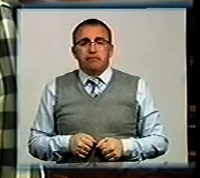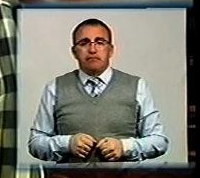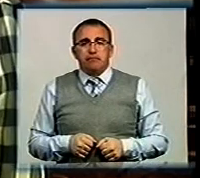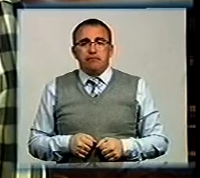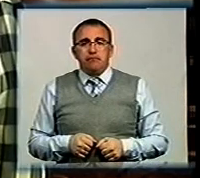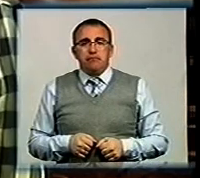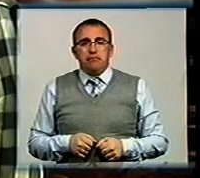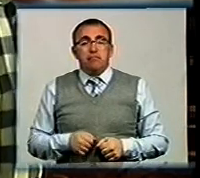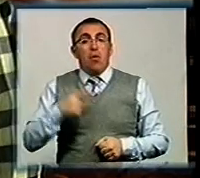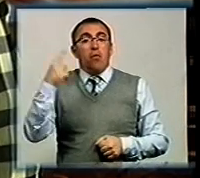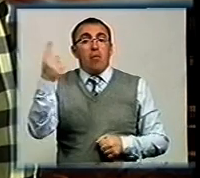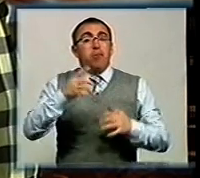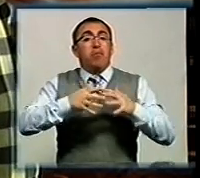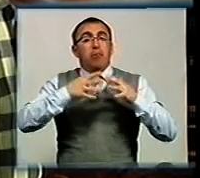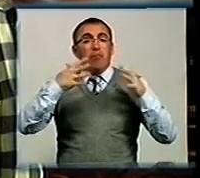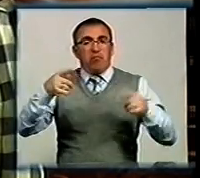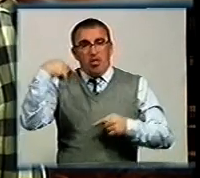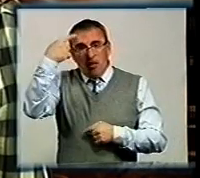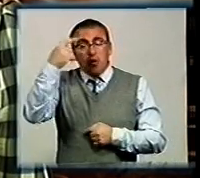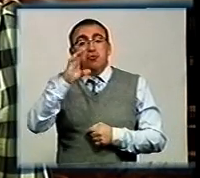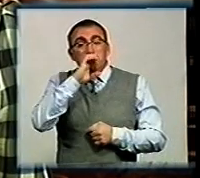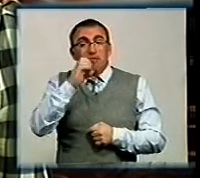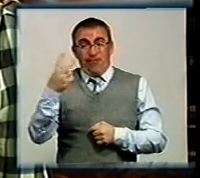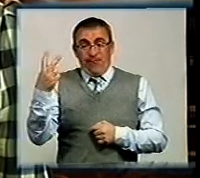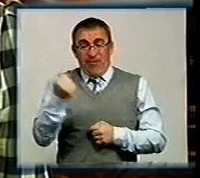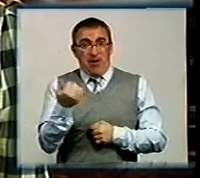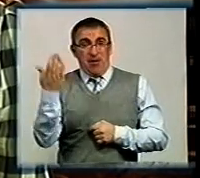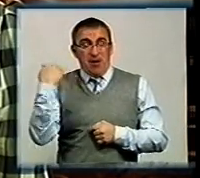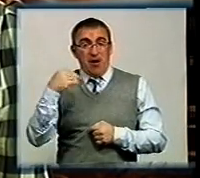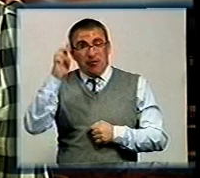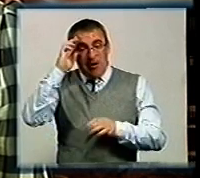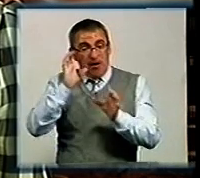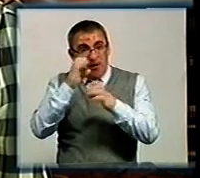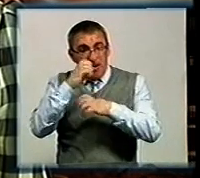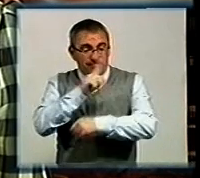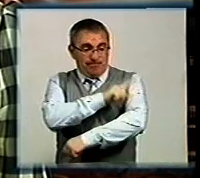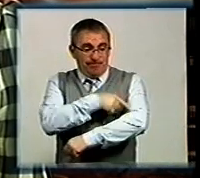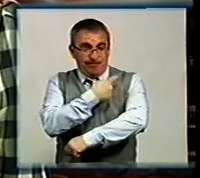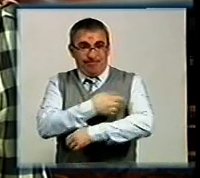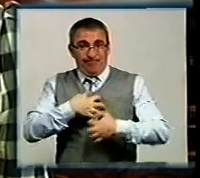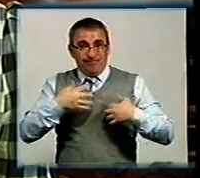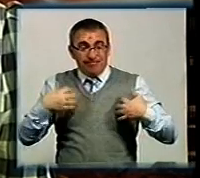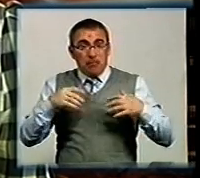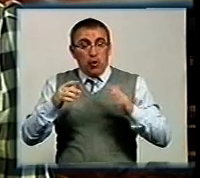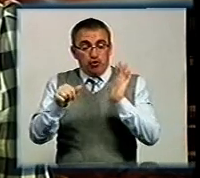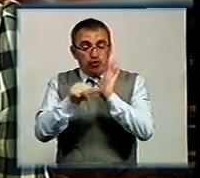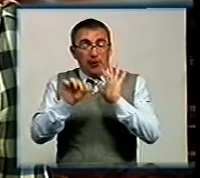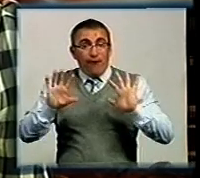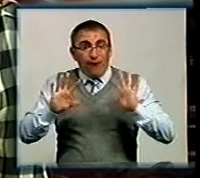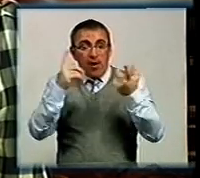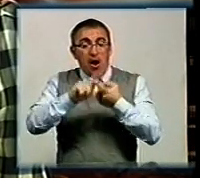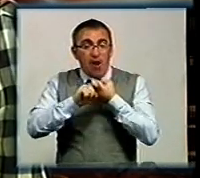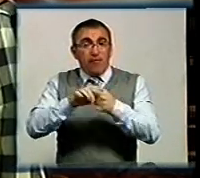В області побільшало скажених тварин. За останні два тижні Державна лабораторія ветеринарної медицини підтвердила 6 випадків цього інфекційного